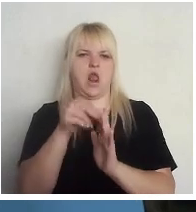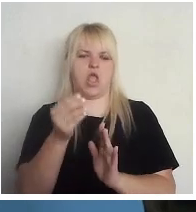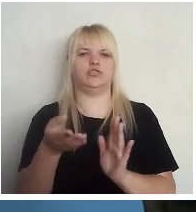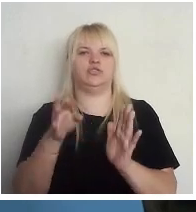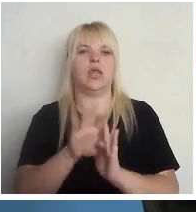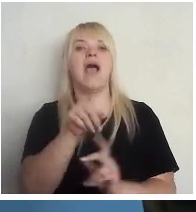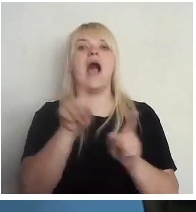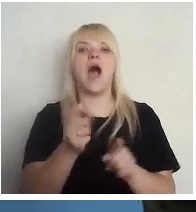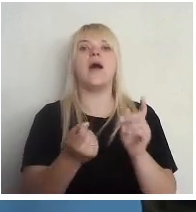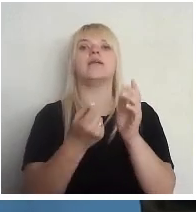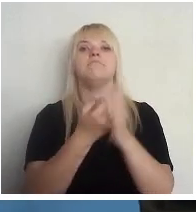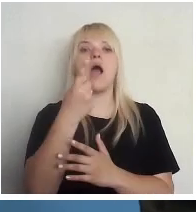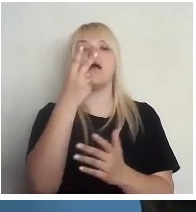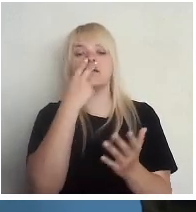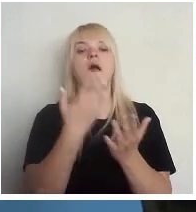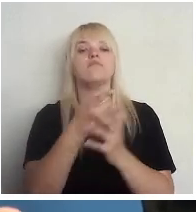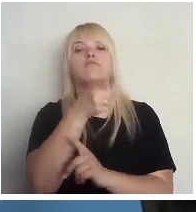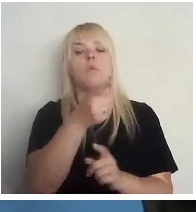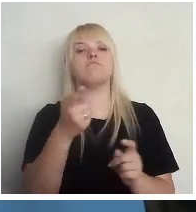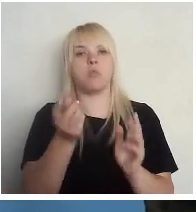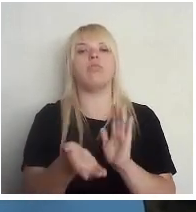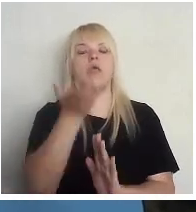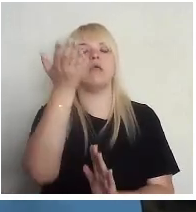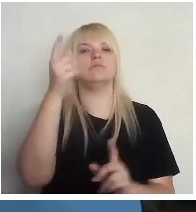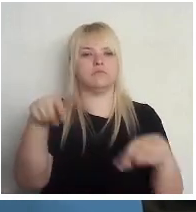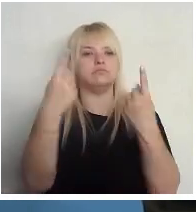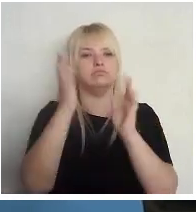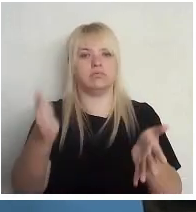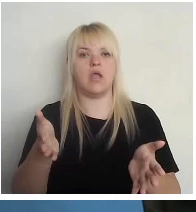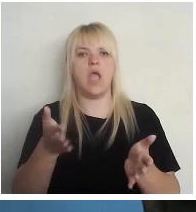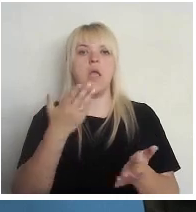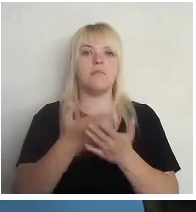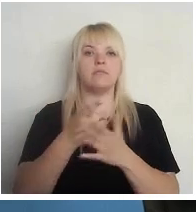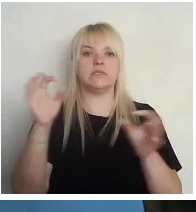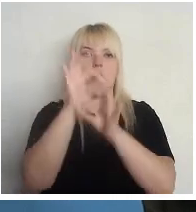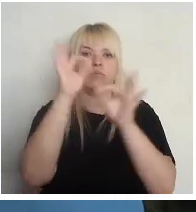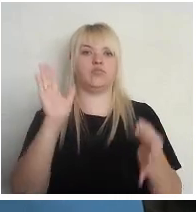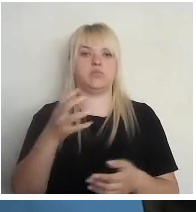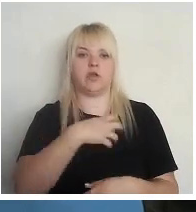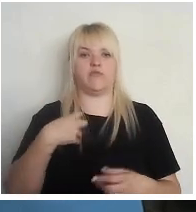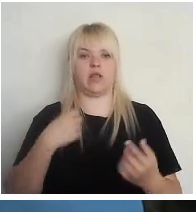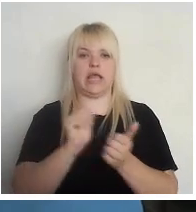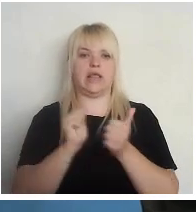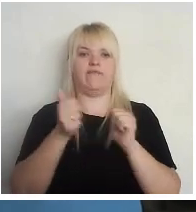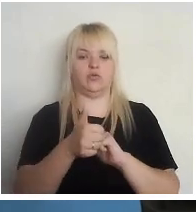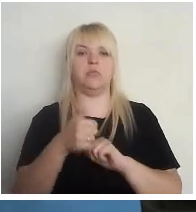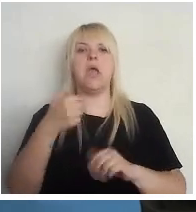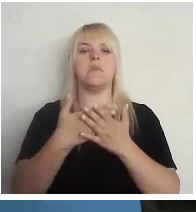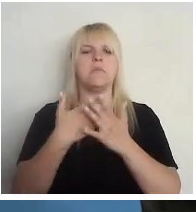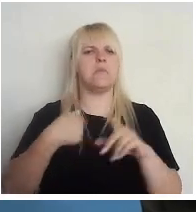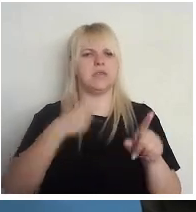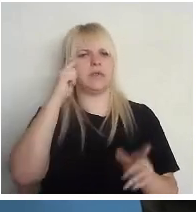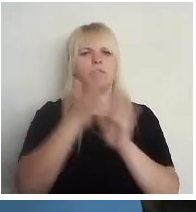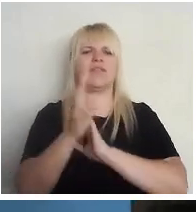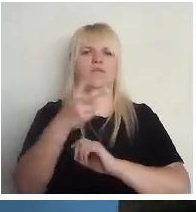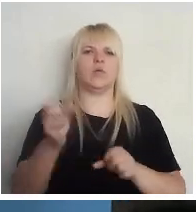parāda to potenciālu. Sāksim kaut vērtiem pašvaldību referendumiem. Nu nevajag mums uzreiz, protams, sāktas apzinos tos tehnisko kritiku.